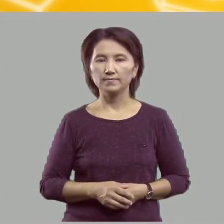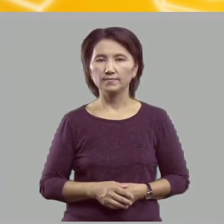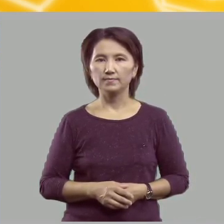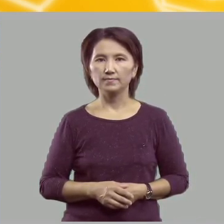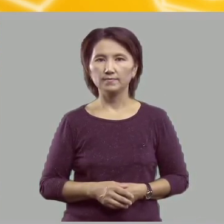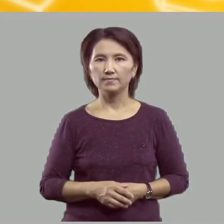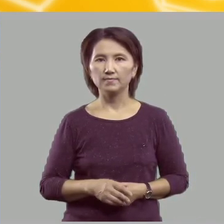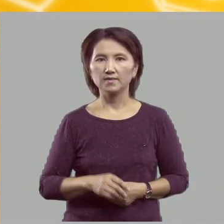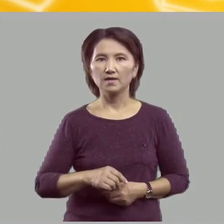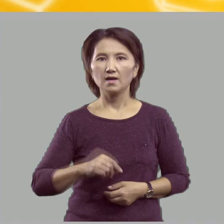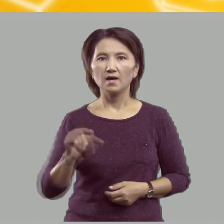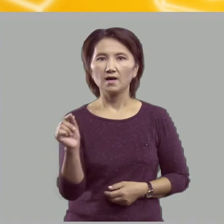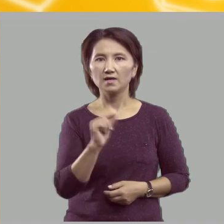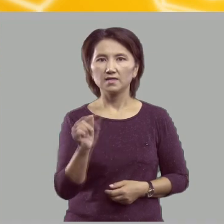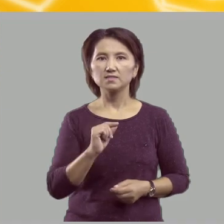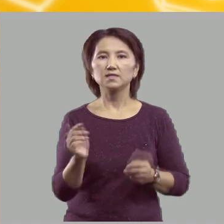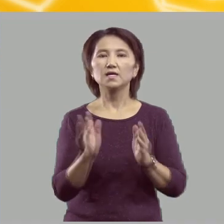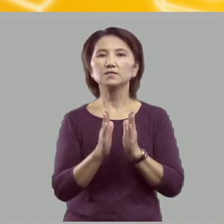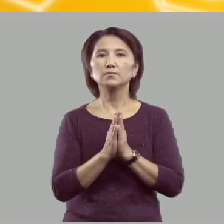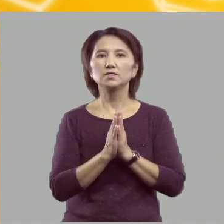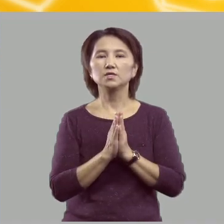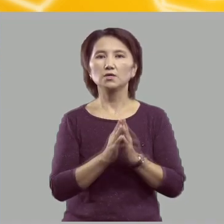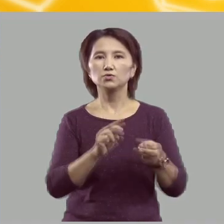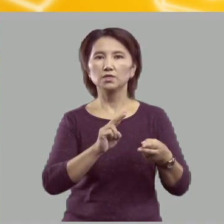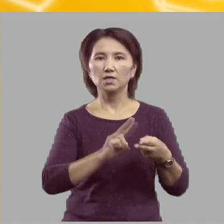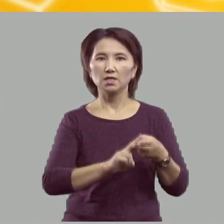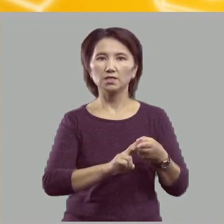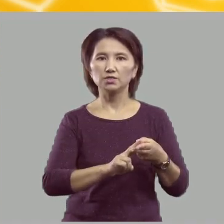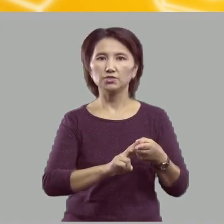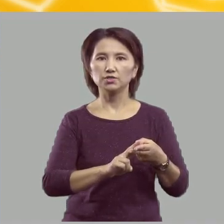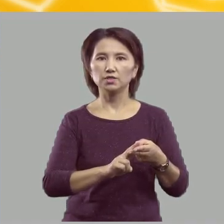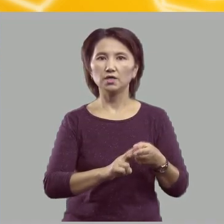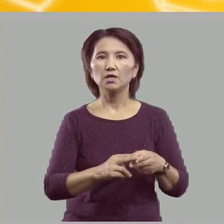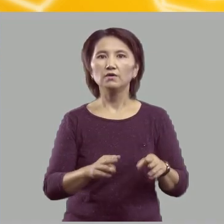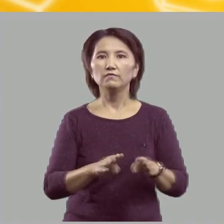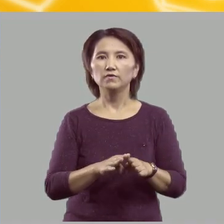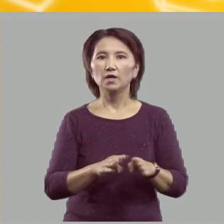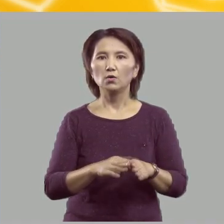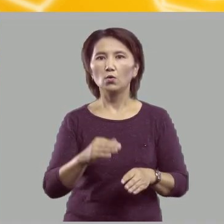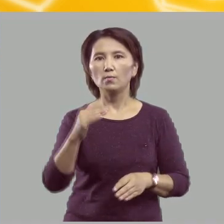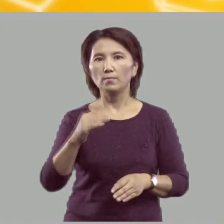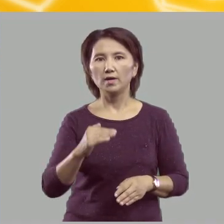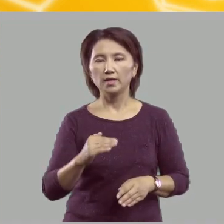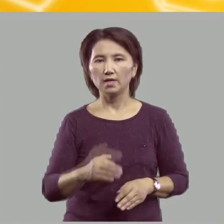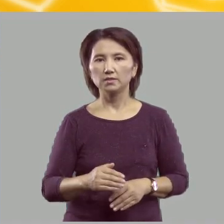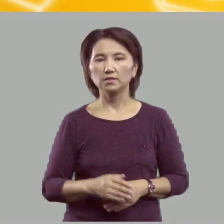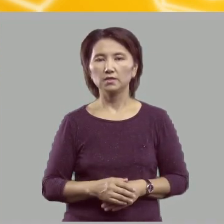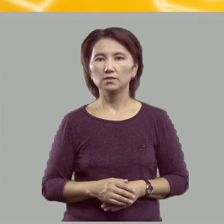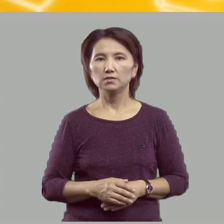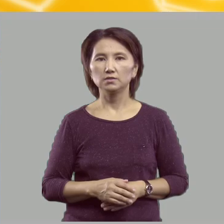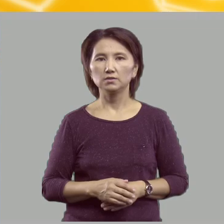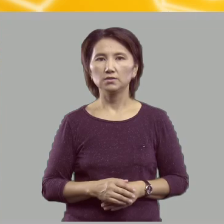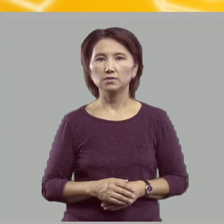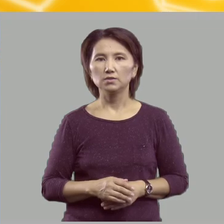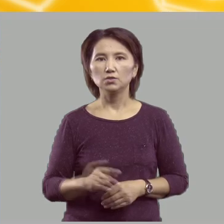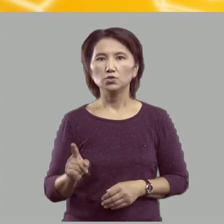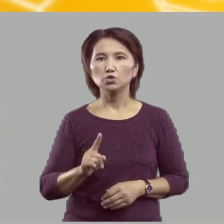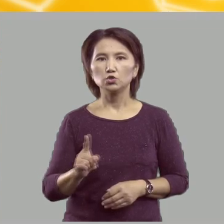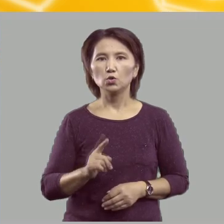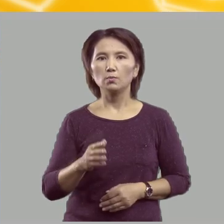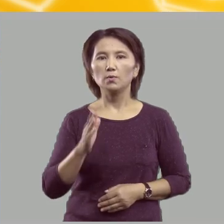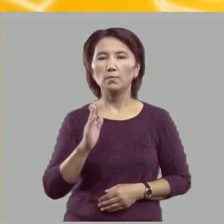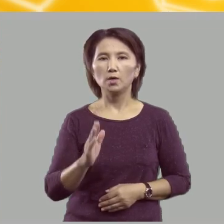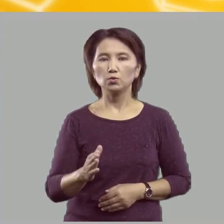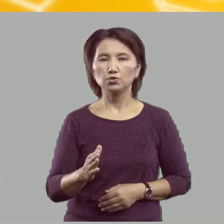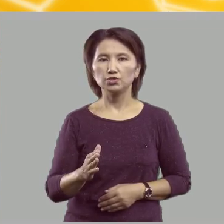Раскрась, пожалуйста, клеточки в таком порядке, чтобы